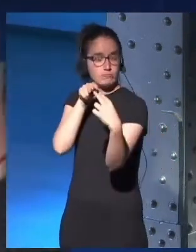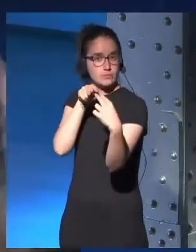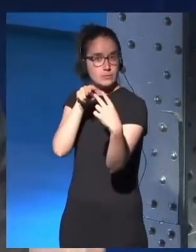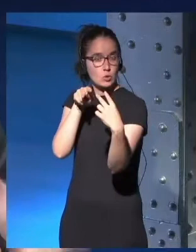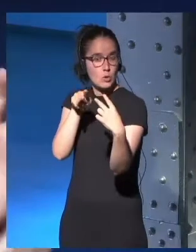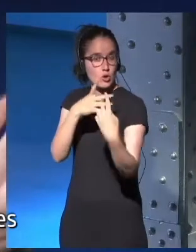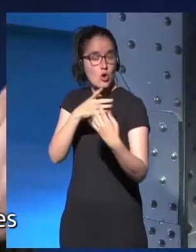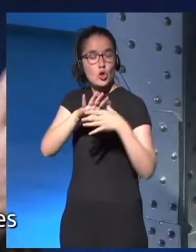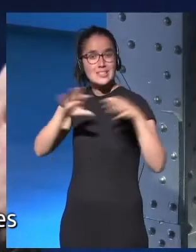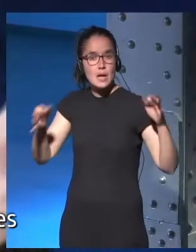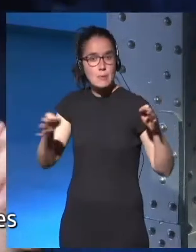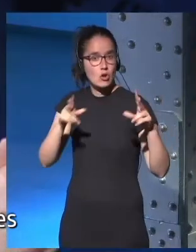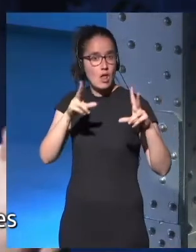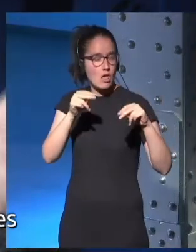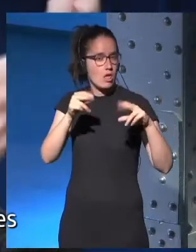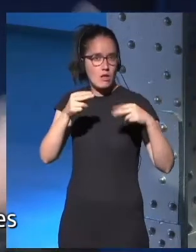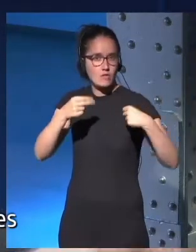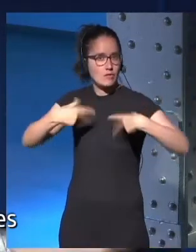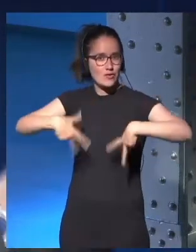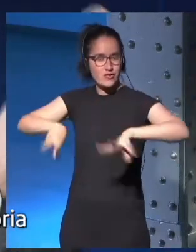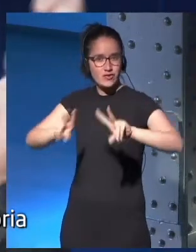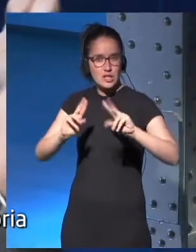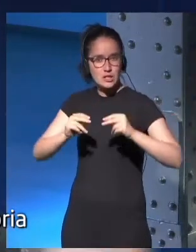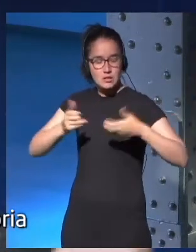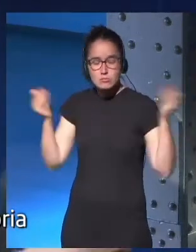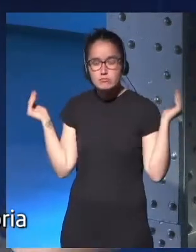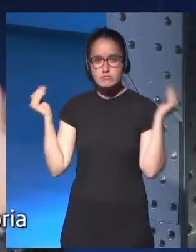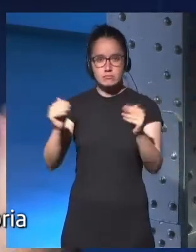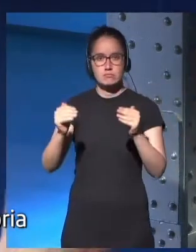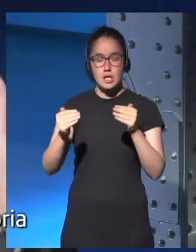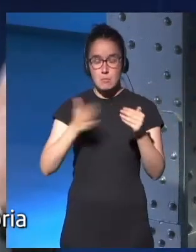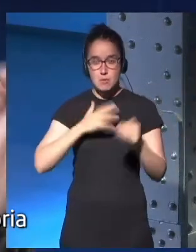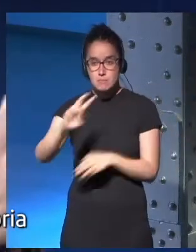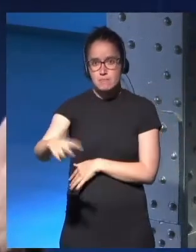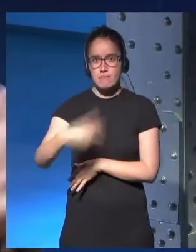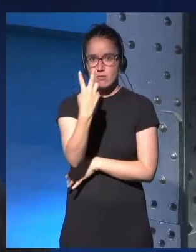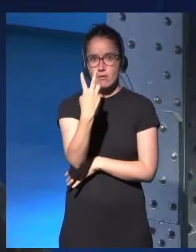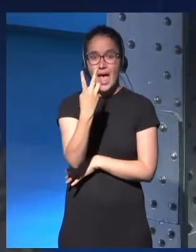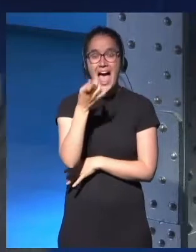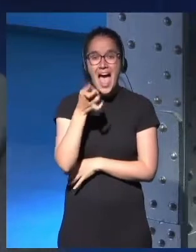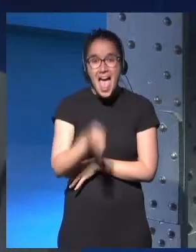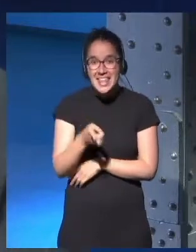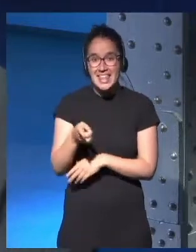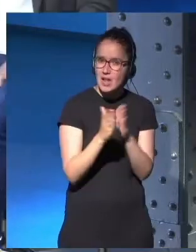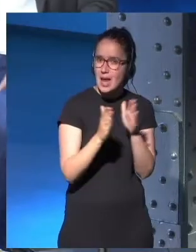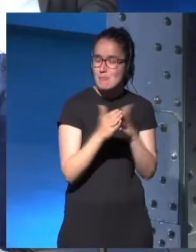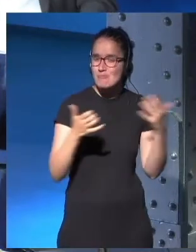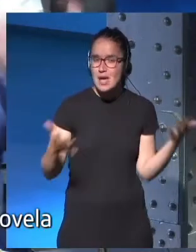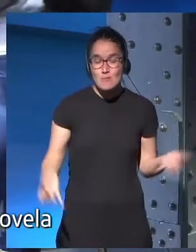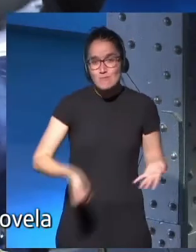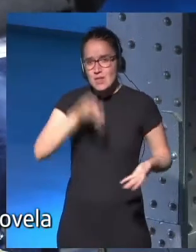et se tourne vers vous, où il y a cette connexion qui se fait, vous savez que c'est à vous maintenant de raconter votre histoire et de garder les gens avec vous.